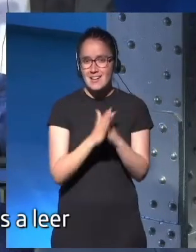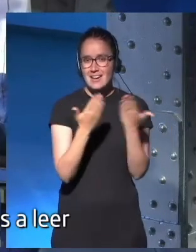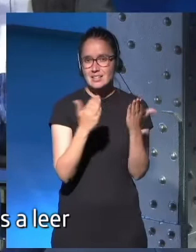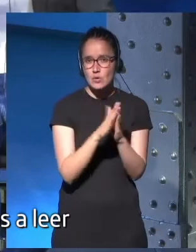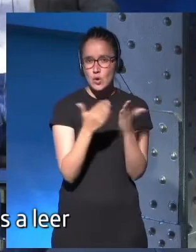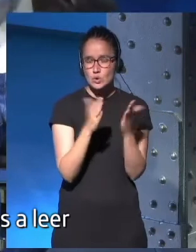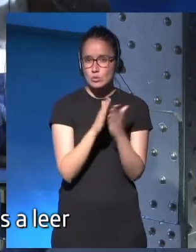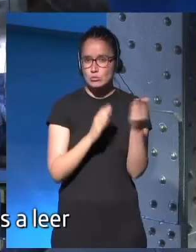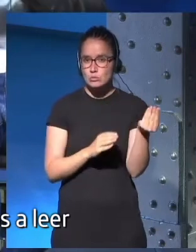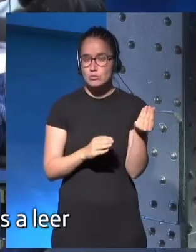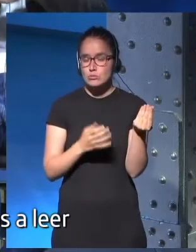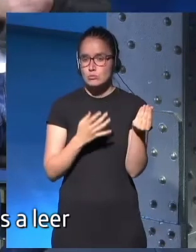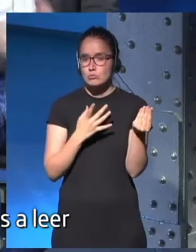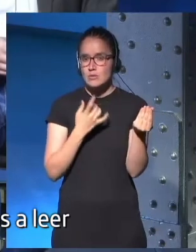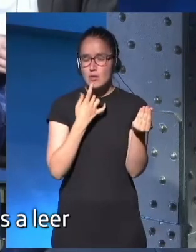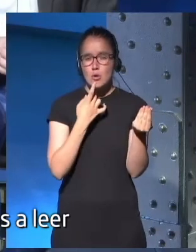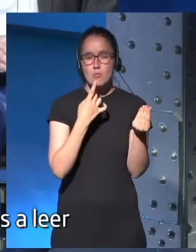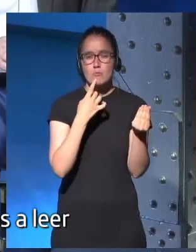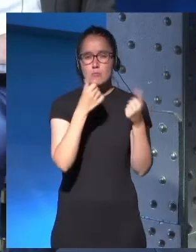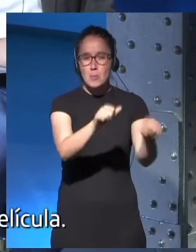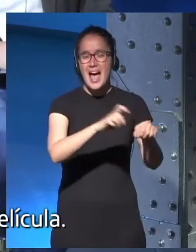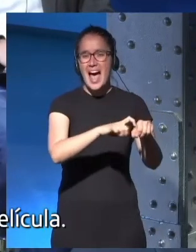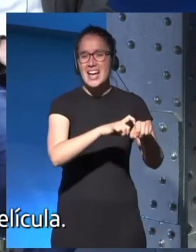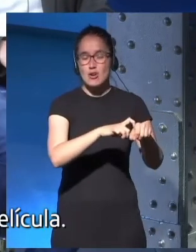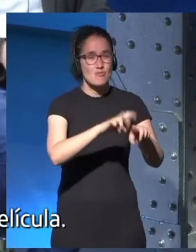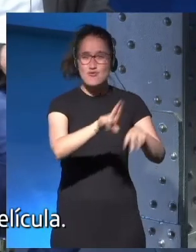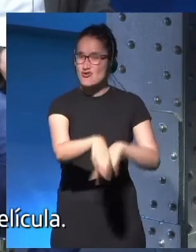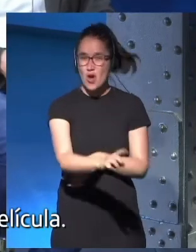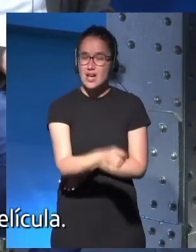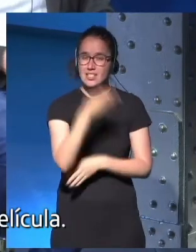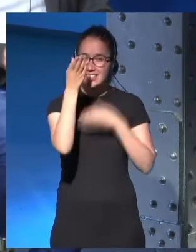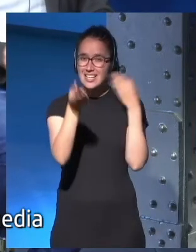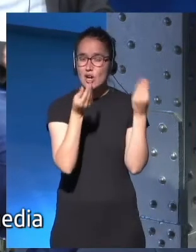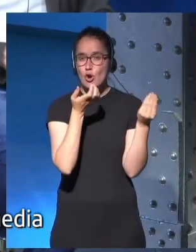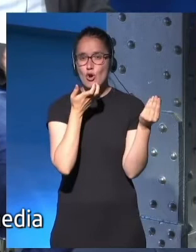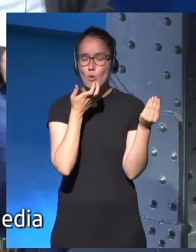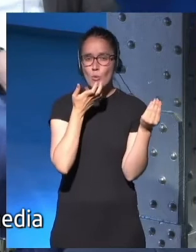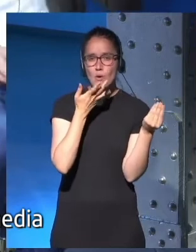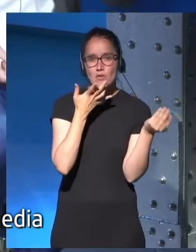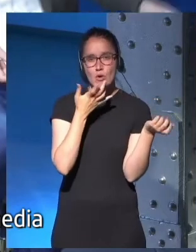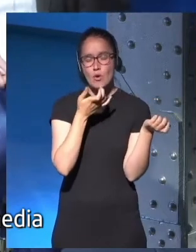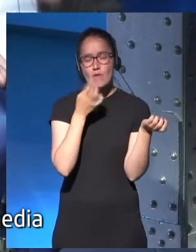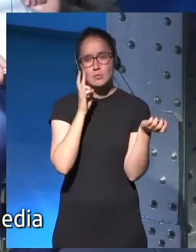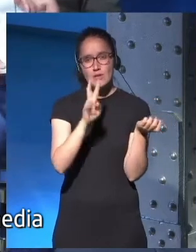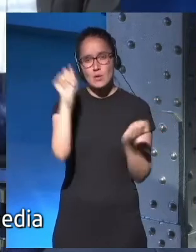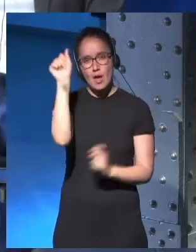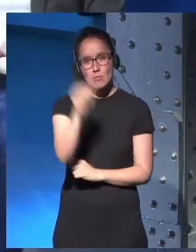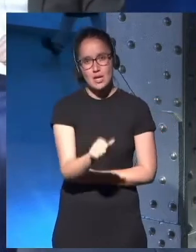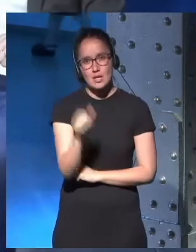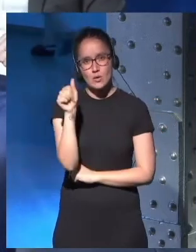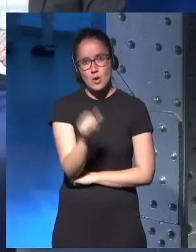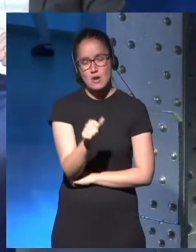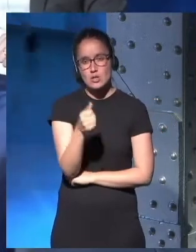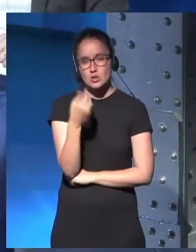parfois on aimerait comprendre un peu ce qu'on va lire ou ce qu'on va voir. Et quand on va regarder un film, c'est pas pareil si on nous dit ça, c'est une comédie,